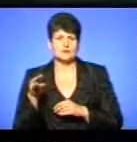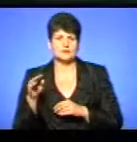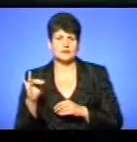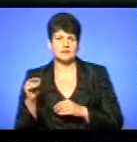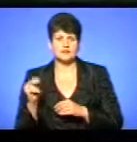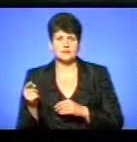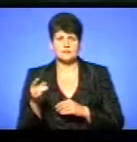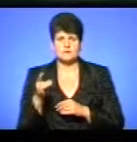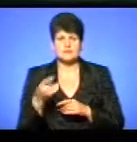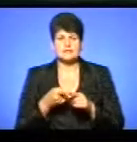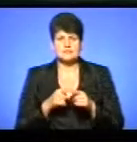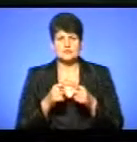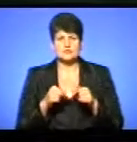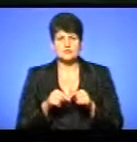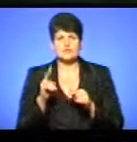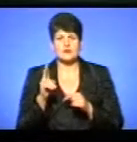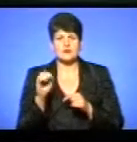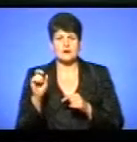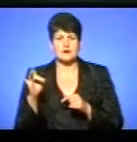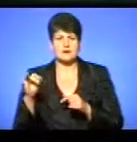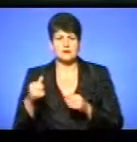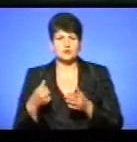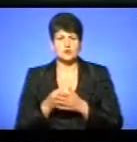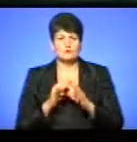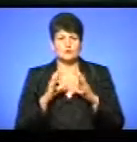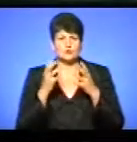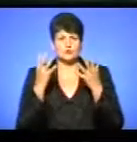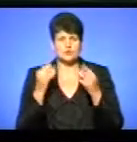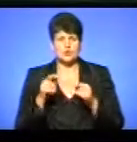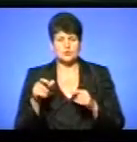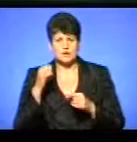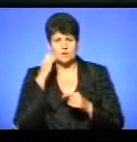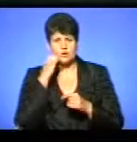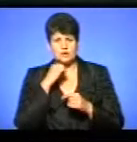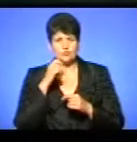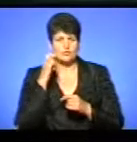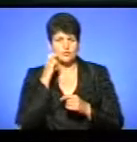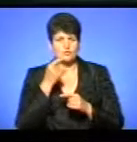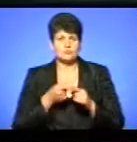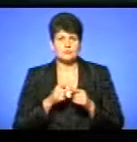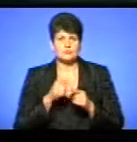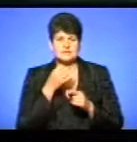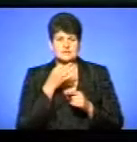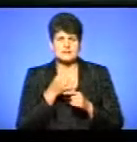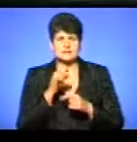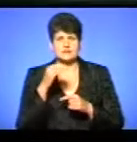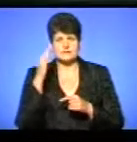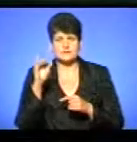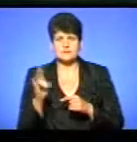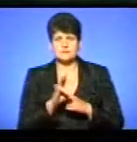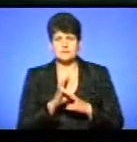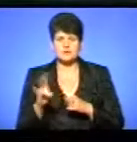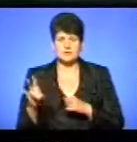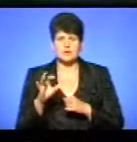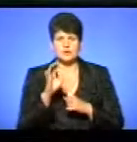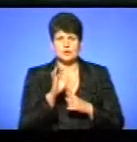Тернопільського благодійного фонду «Карітас» до Міжнародного дня людей похилого віку, повідомив директор фонду отець Андрій Марчук. Перед усім хочуть